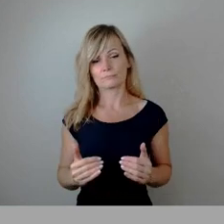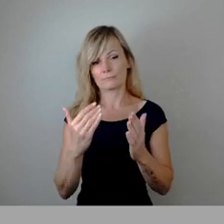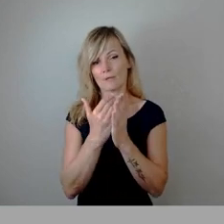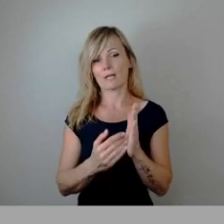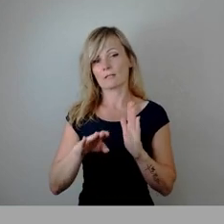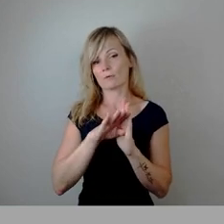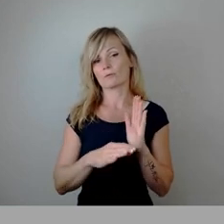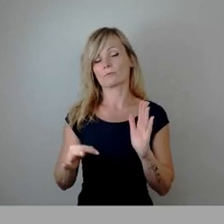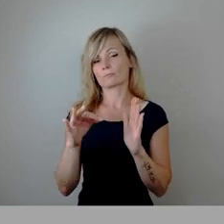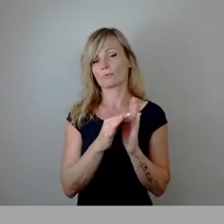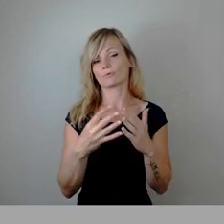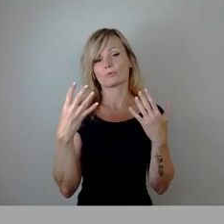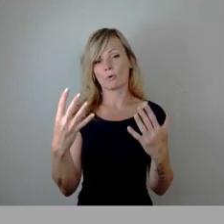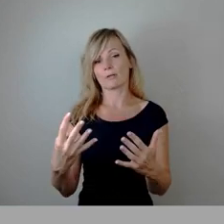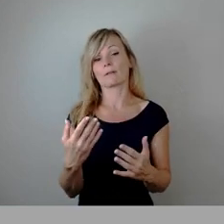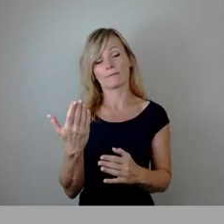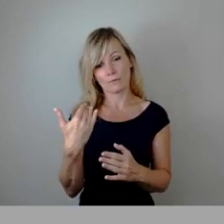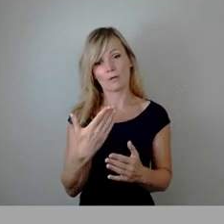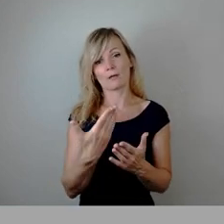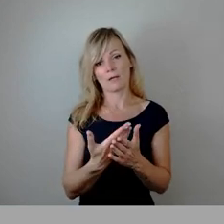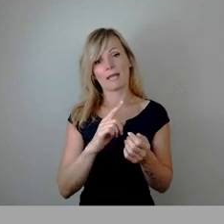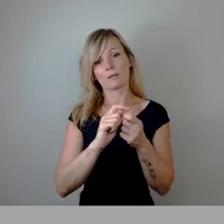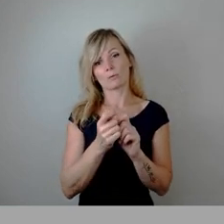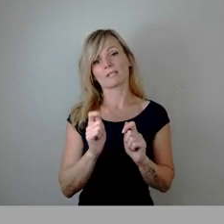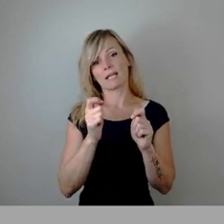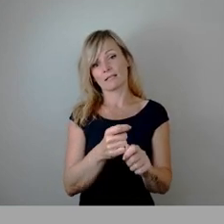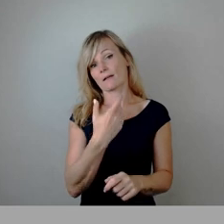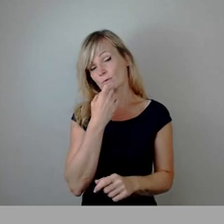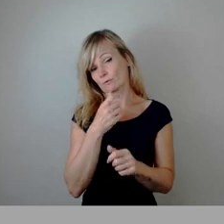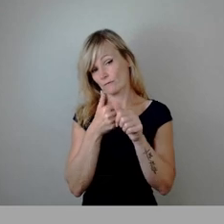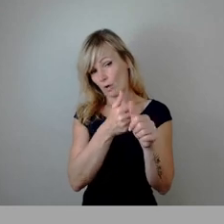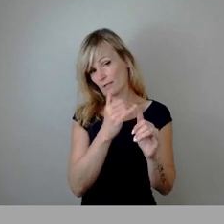Änderungsantrag zunächst. Wer dem folgen möchte, müsste jetzt mit Ja stimmen.